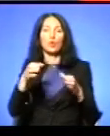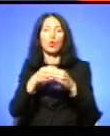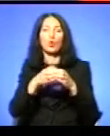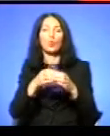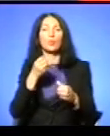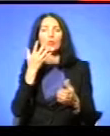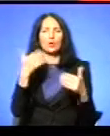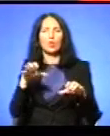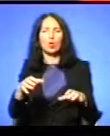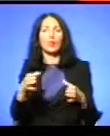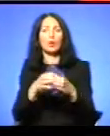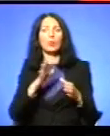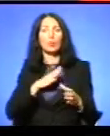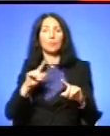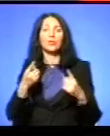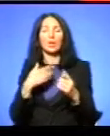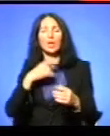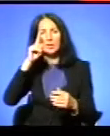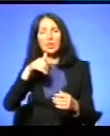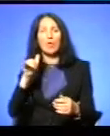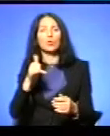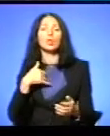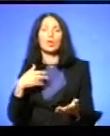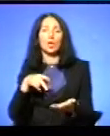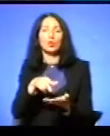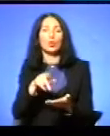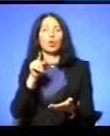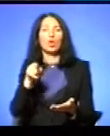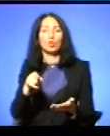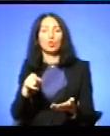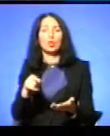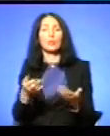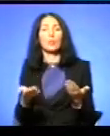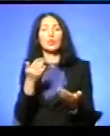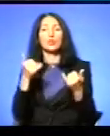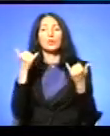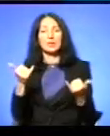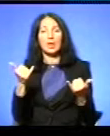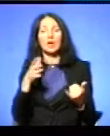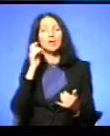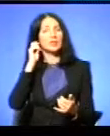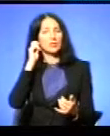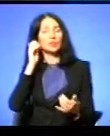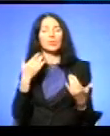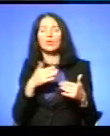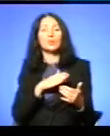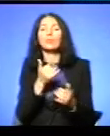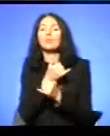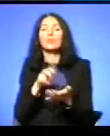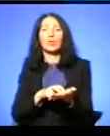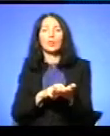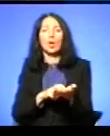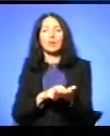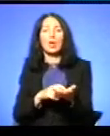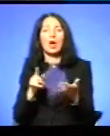заарештований Очевидно, що я знав, куди я йду І тоді, можливо, зараз З віком я не відважився на те А тут